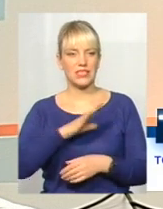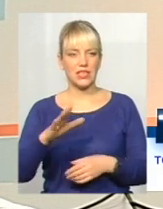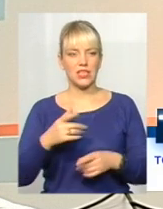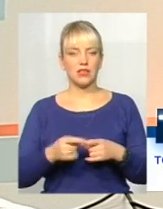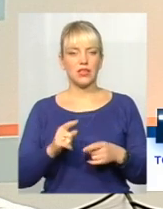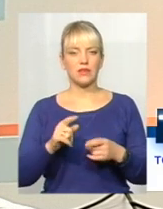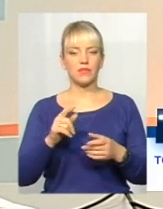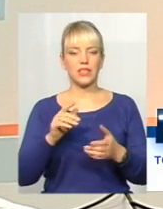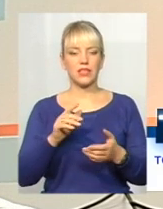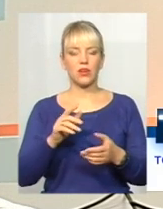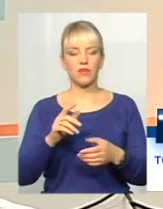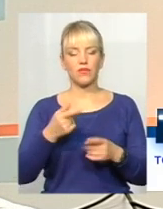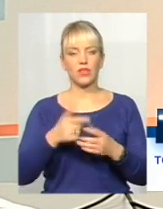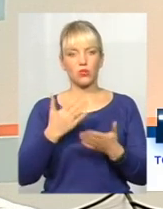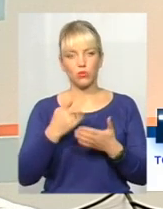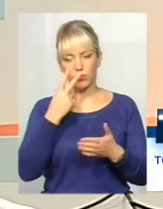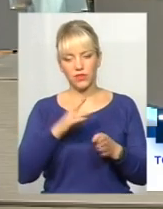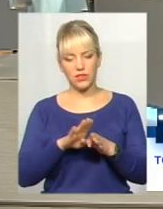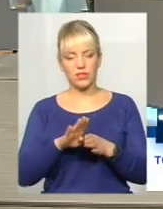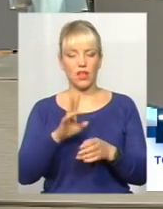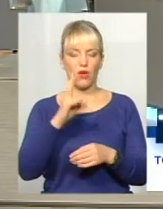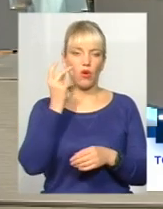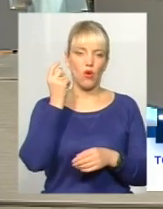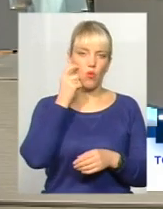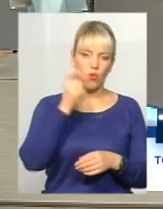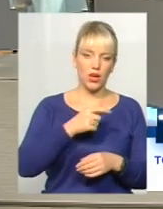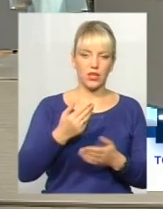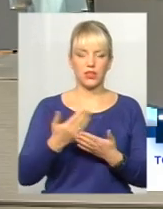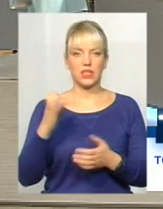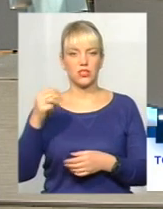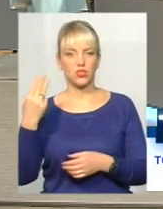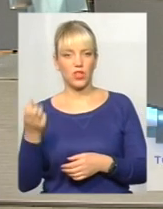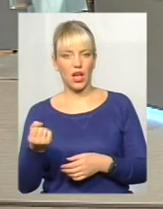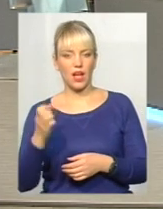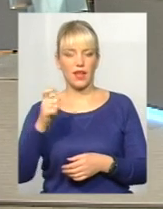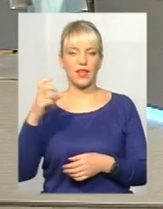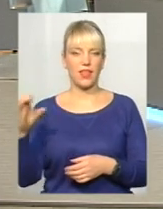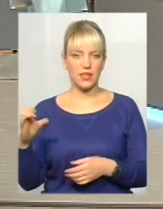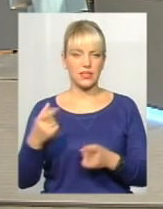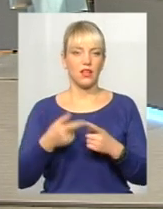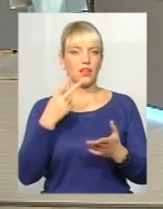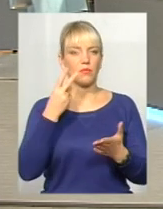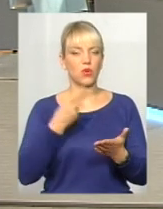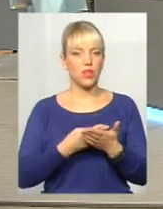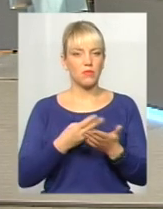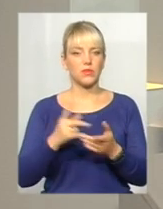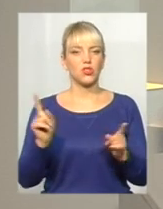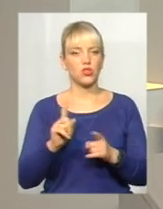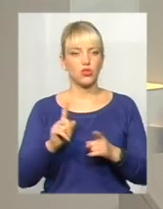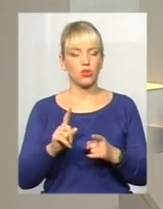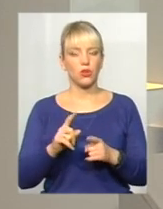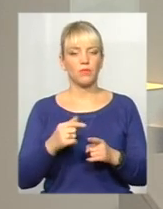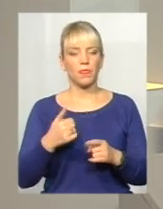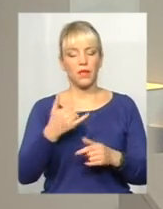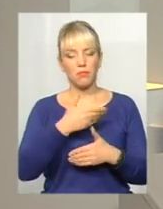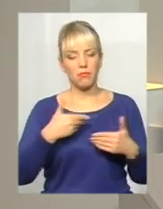сміття. Якщо порівняти Україну з іншими країнами, штати, будь-яка країна Європейського Союзу, ми побачимо, що тенденція позитивна,